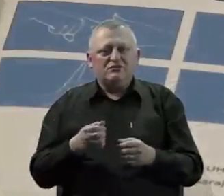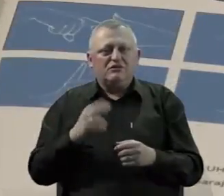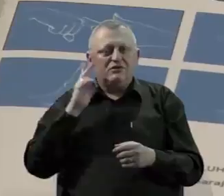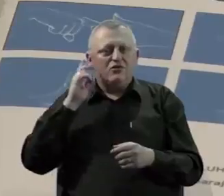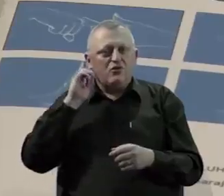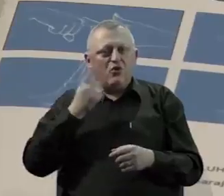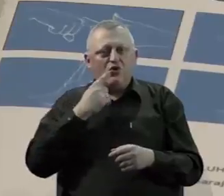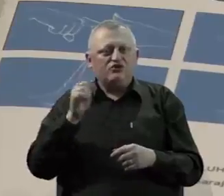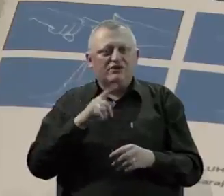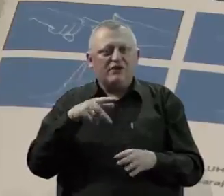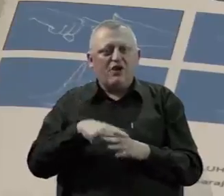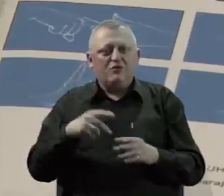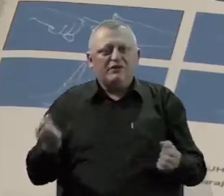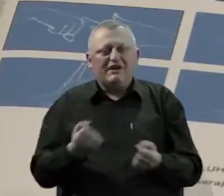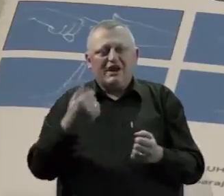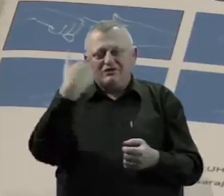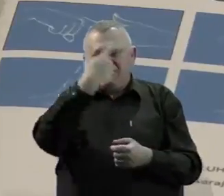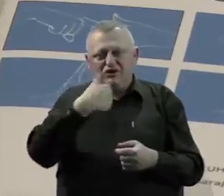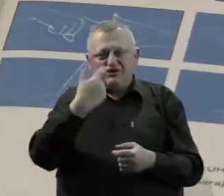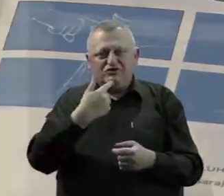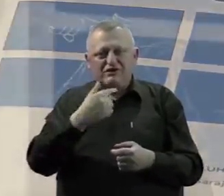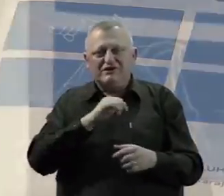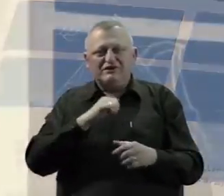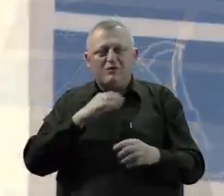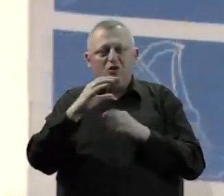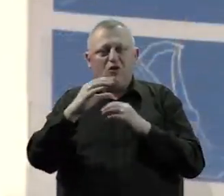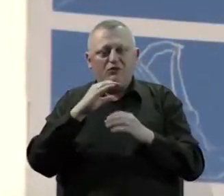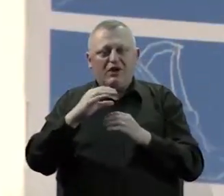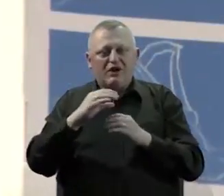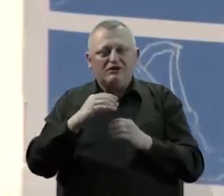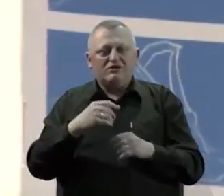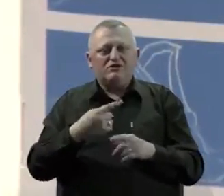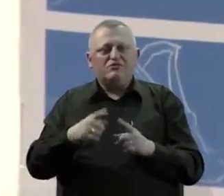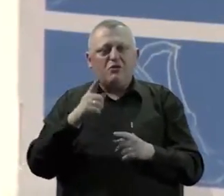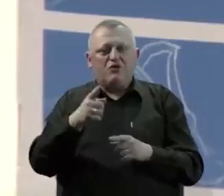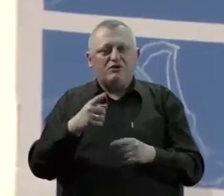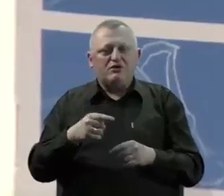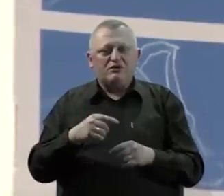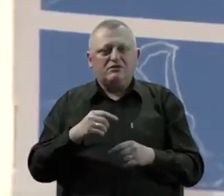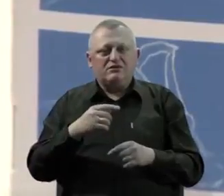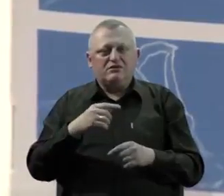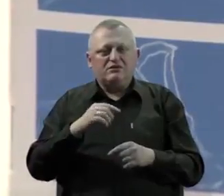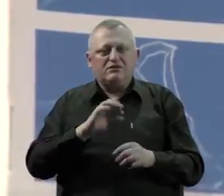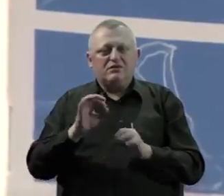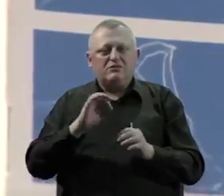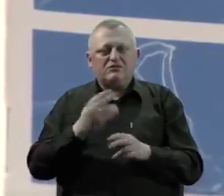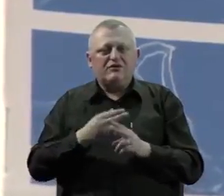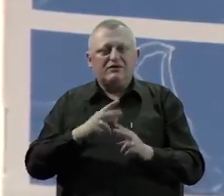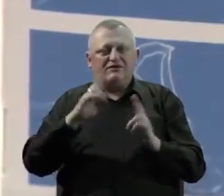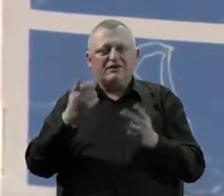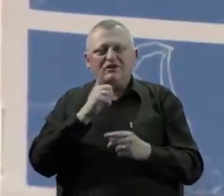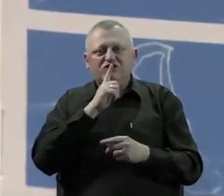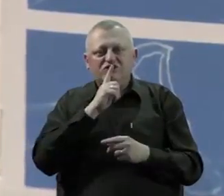gluhoća ne ometa razvoj ličnosti nego komunikacija, zbog čega se za njih vezuje svijet tišine,